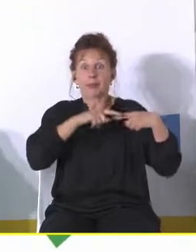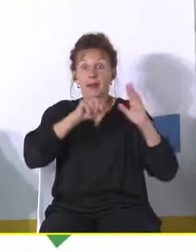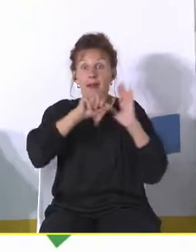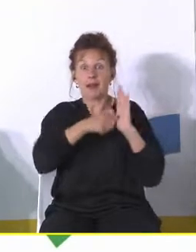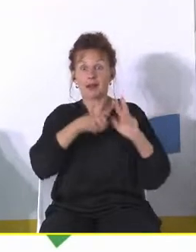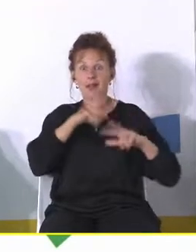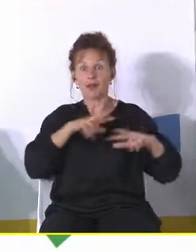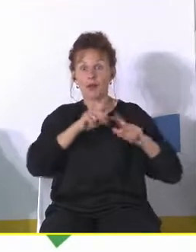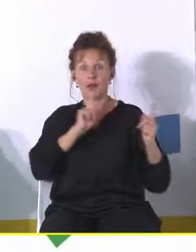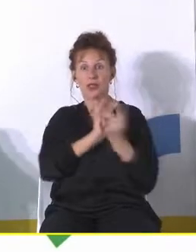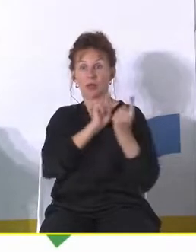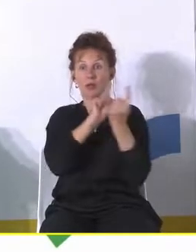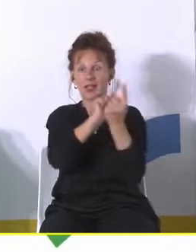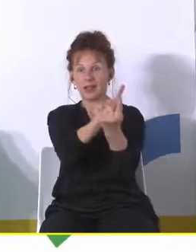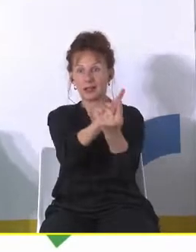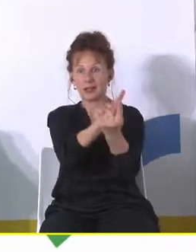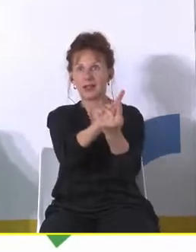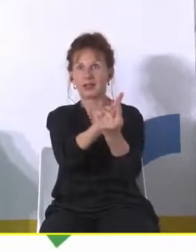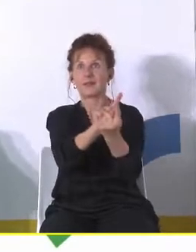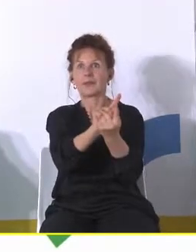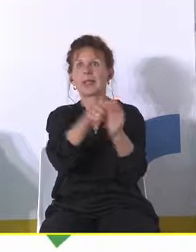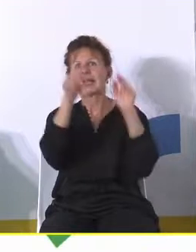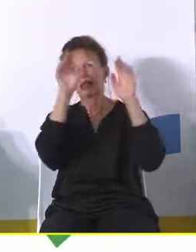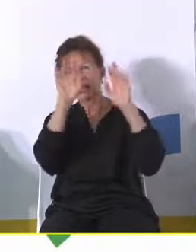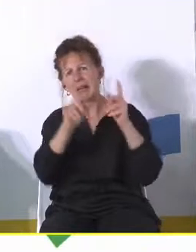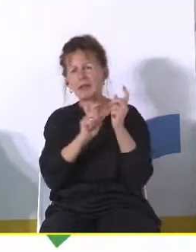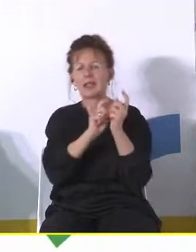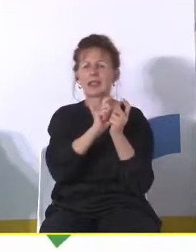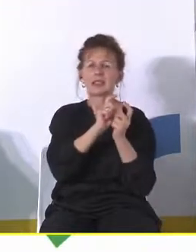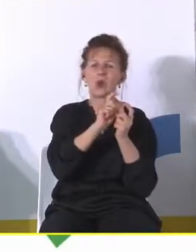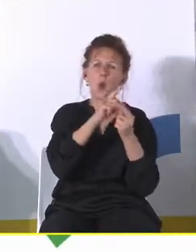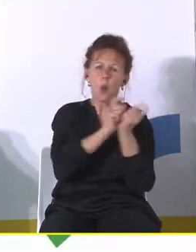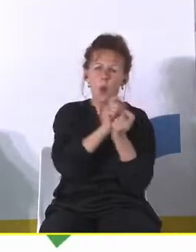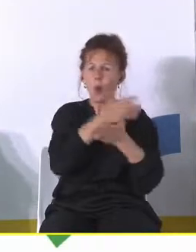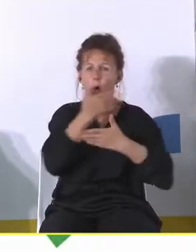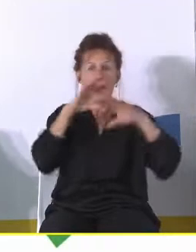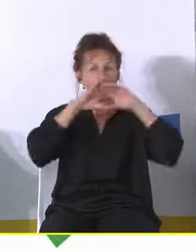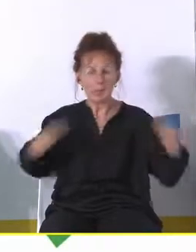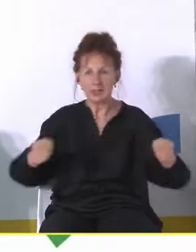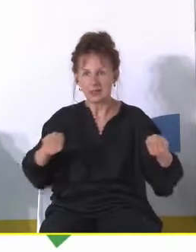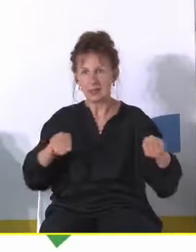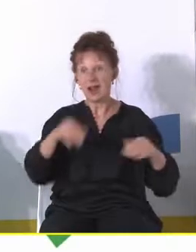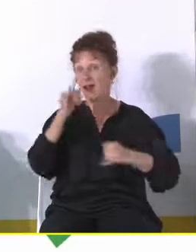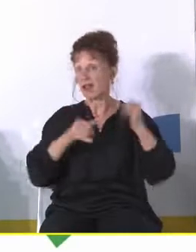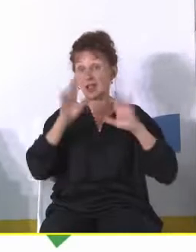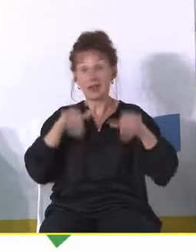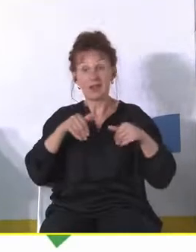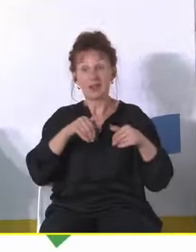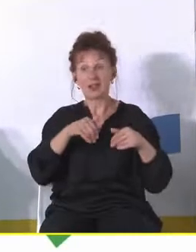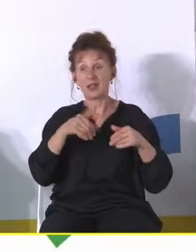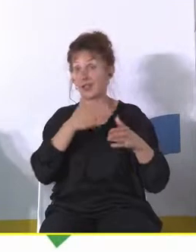spotyka. I nawet spory tam giną, tak, na ten jeden dzień. A jak już nie mogą zginąć, to przynajmniej się